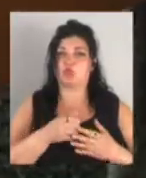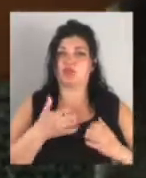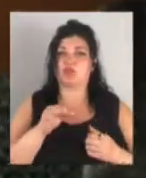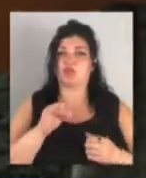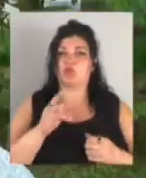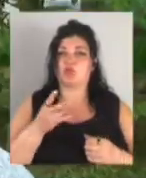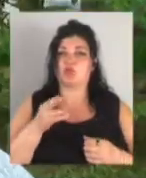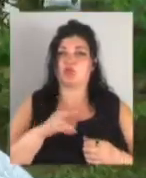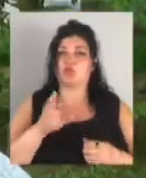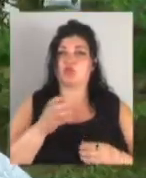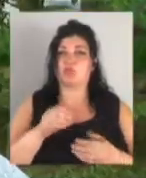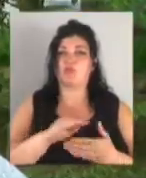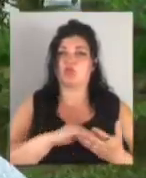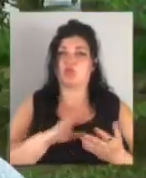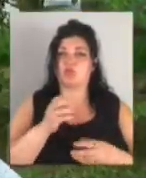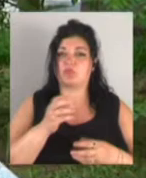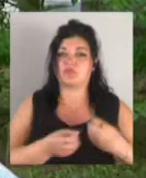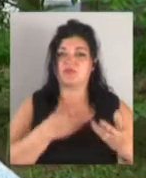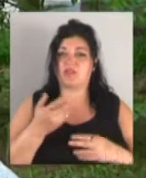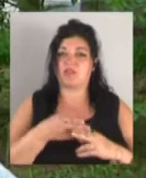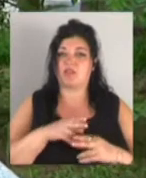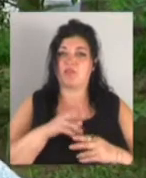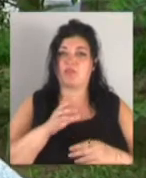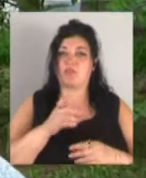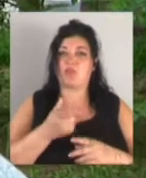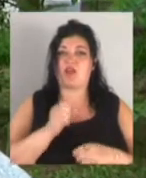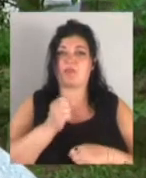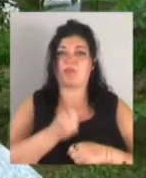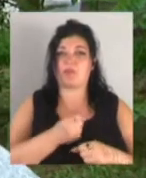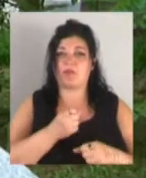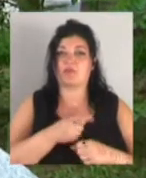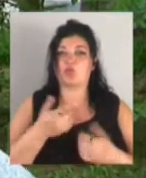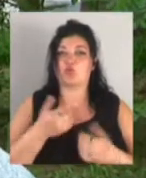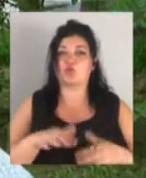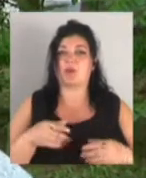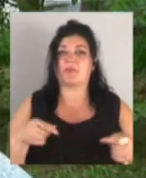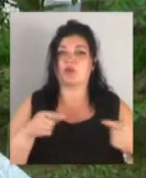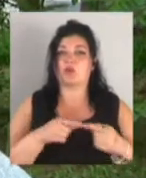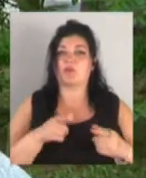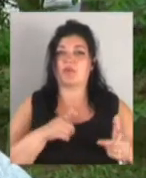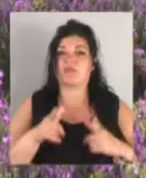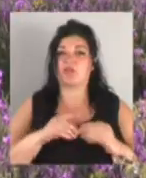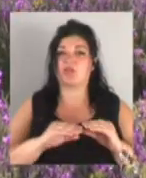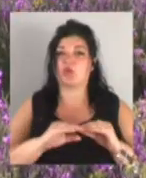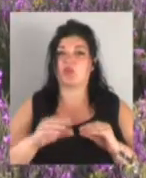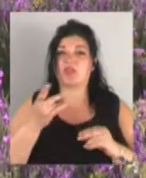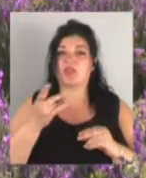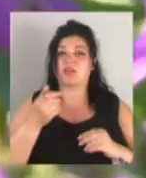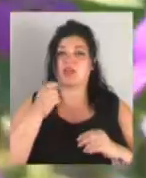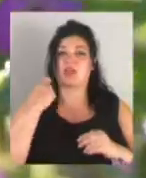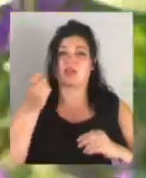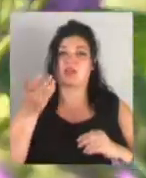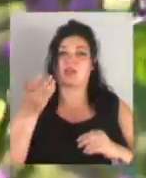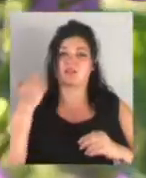воно ще повторно зацвітає. З учетом, що це було поле обрабатуємо, тобто, вже определенна підготовка грунта, хоч кілька років тому, але була. Лейла